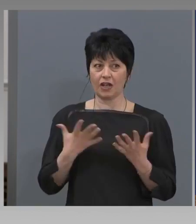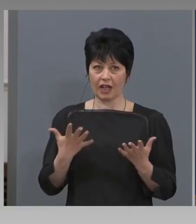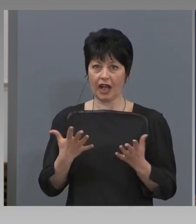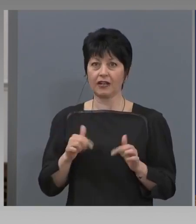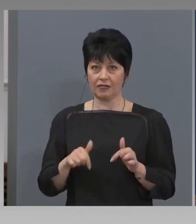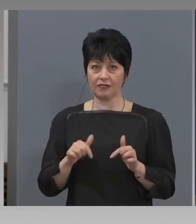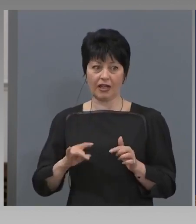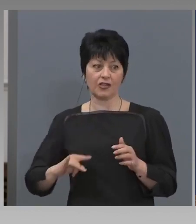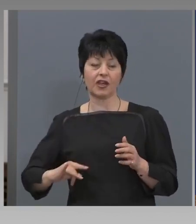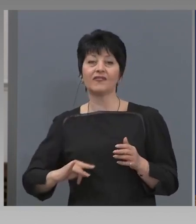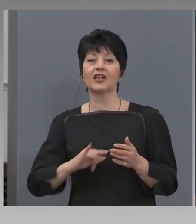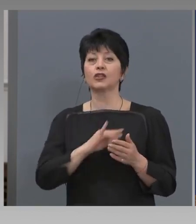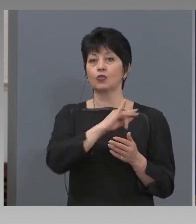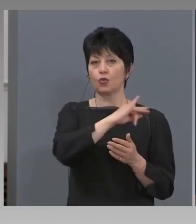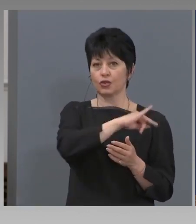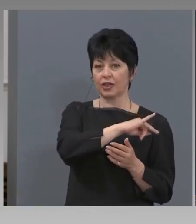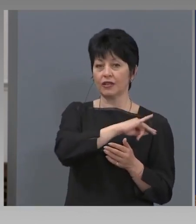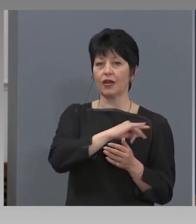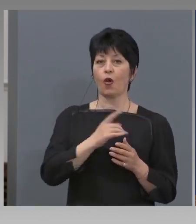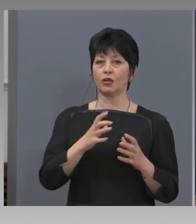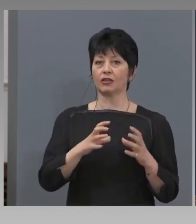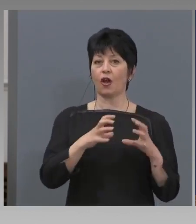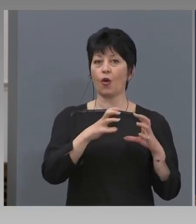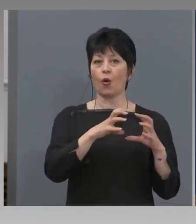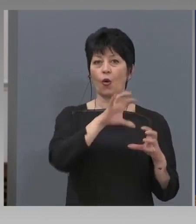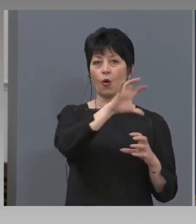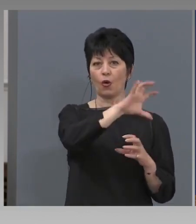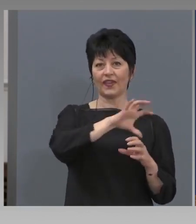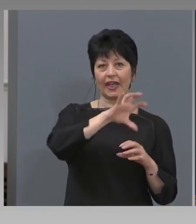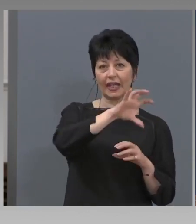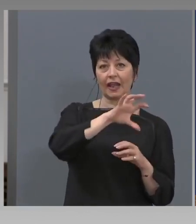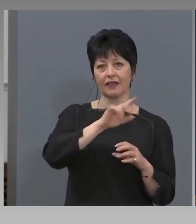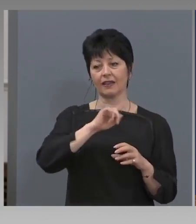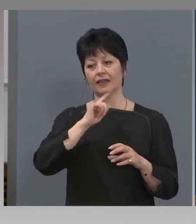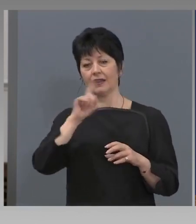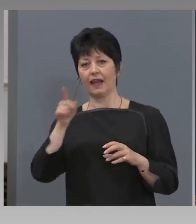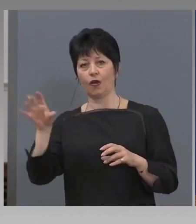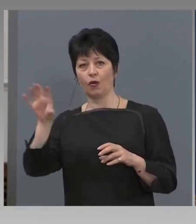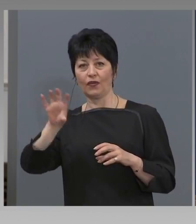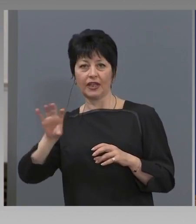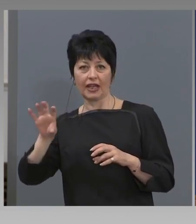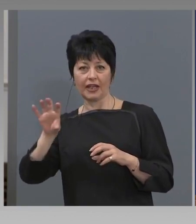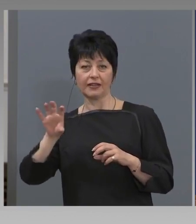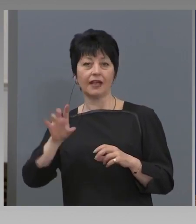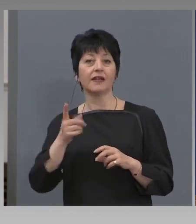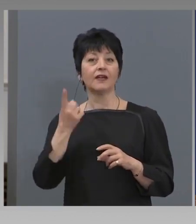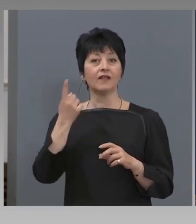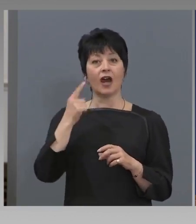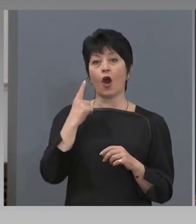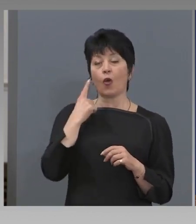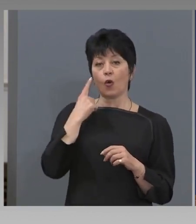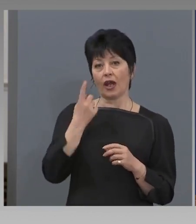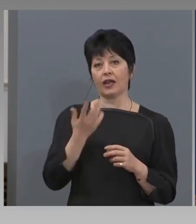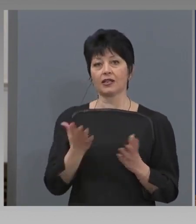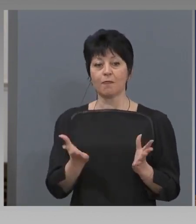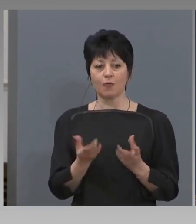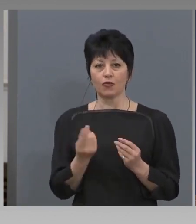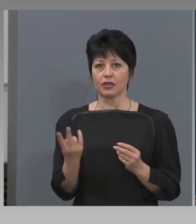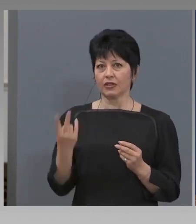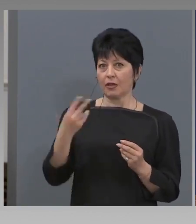време, от друг континент на континент, но в Корея започне да ги повтаря